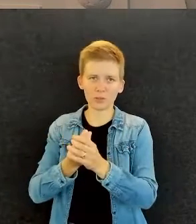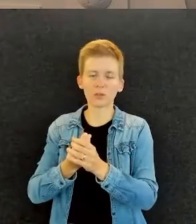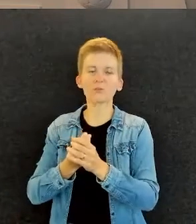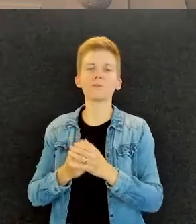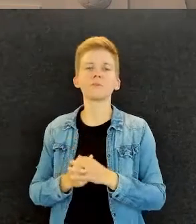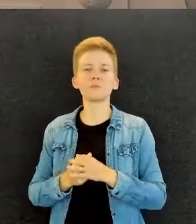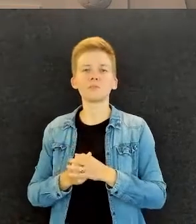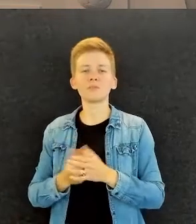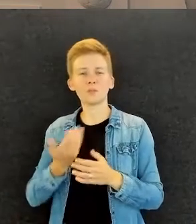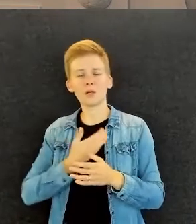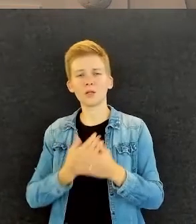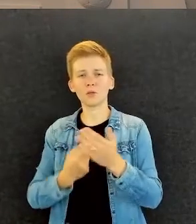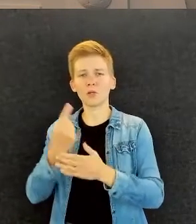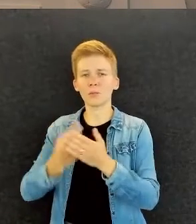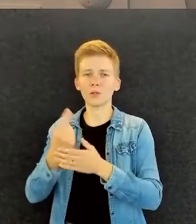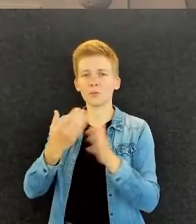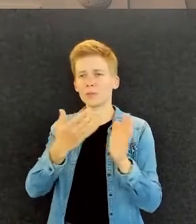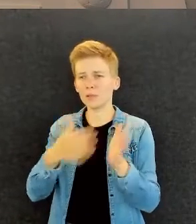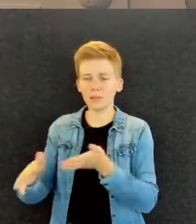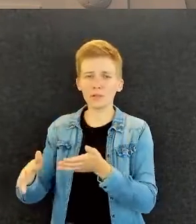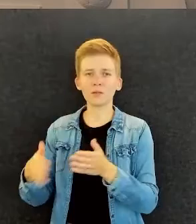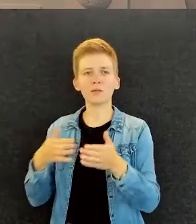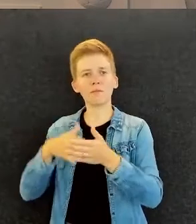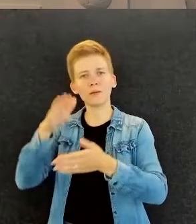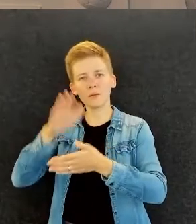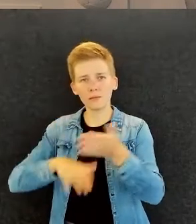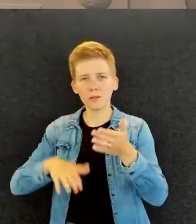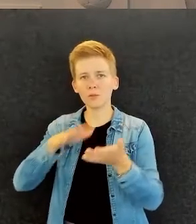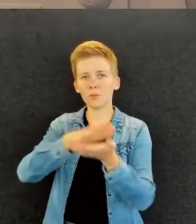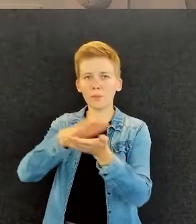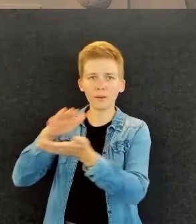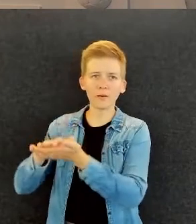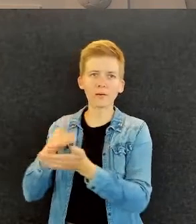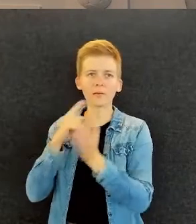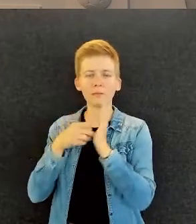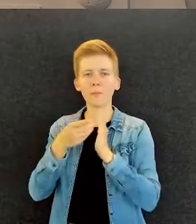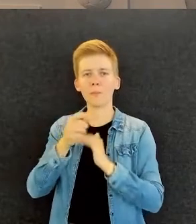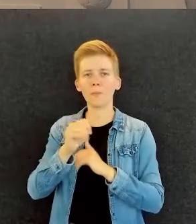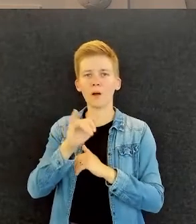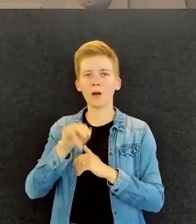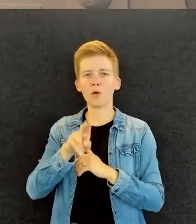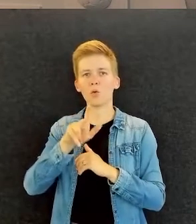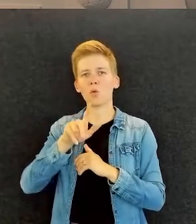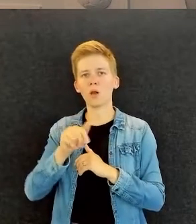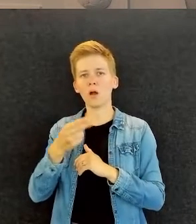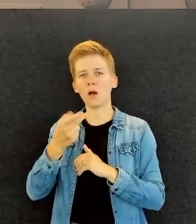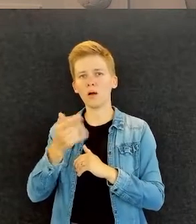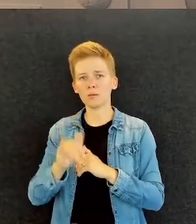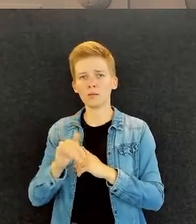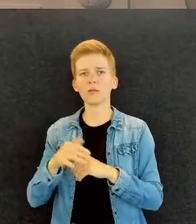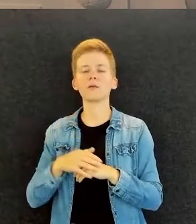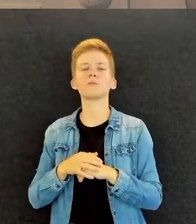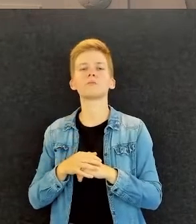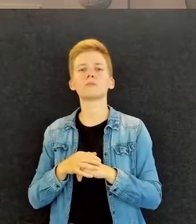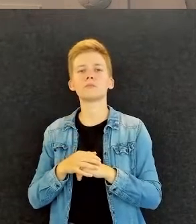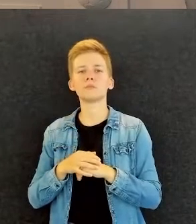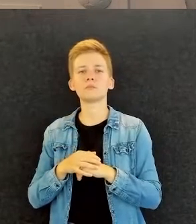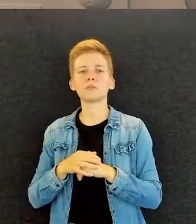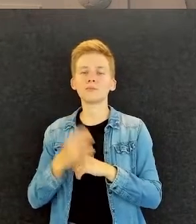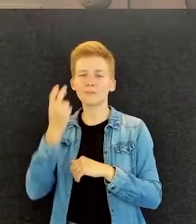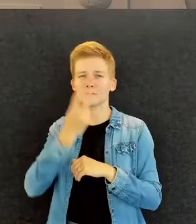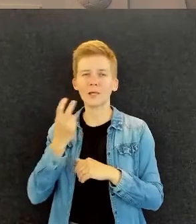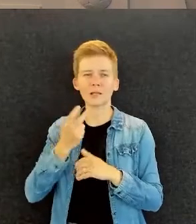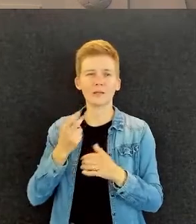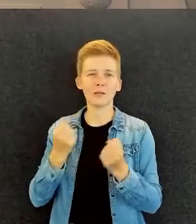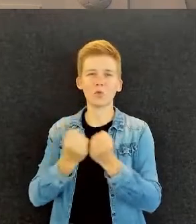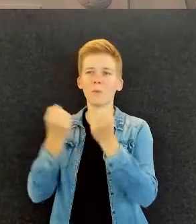paljon tapahtumia näissä paikoissa, erityisesti Pajulahdessa. Että tietysti tämä tarkoittaa sitä, että haetaan kumppaneita joiden kanssa ja me tiedetään,